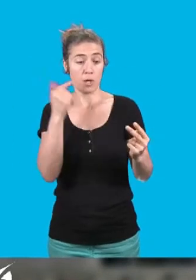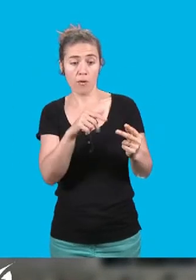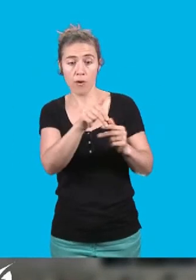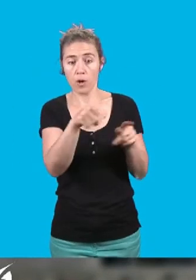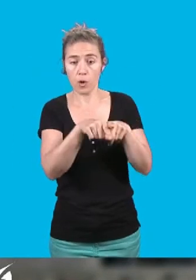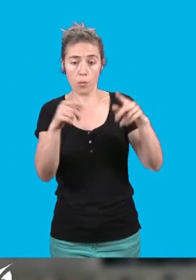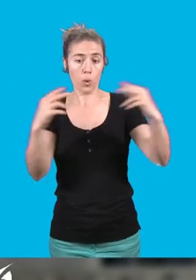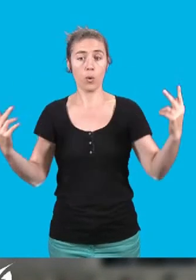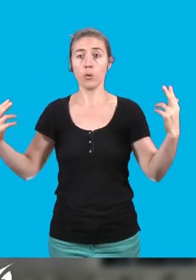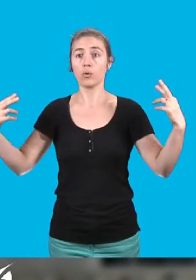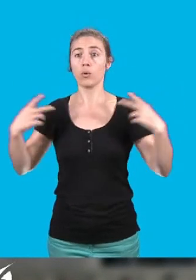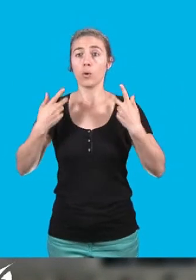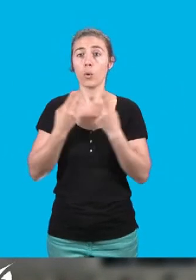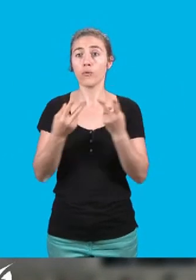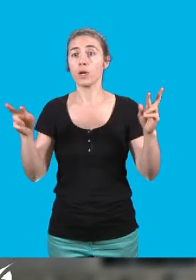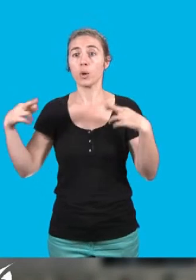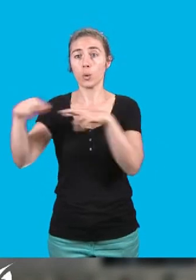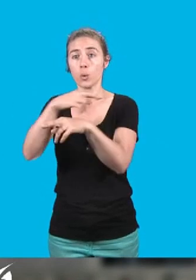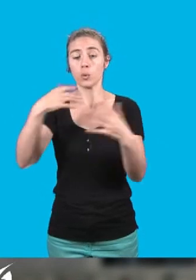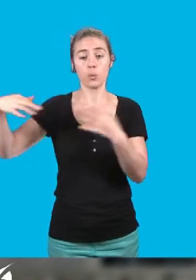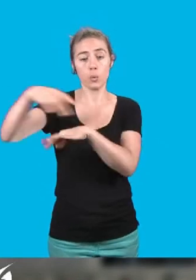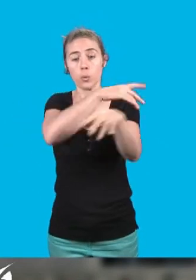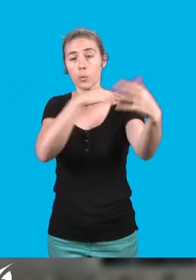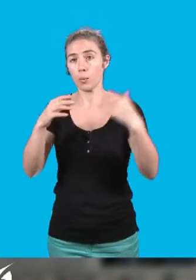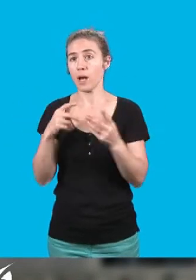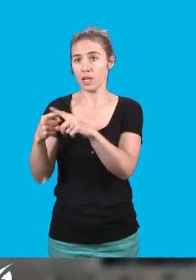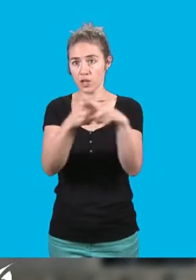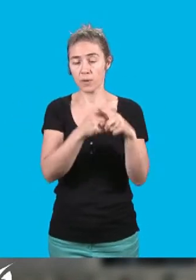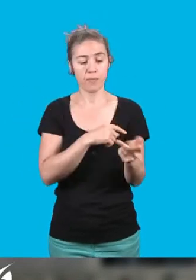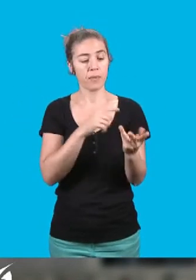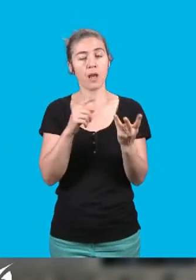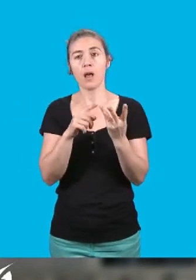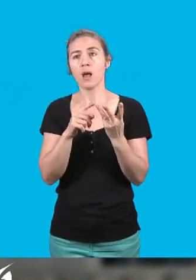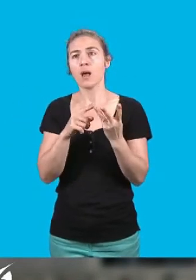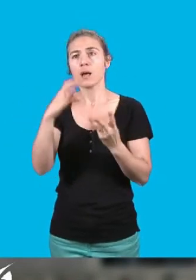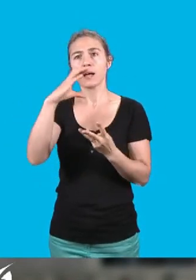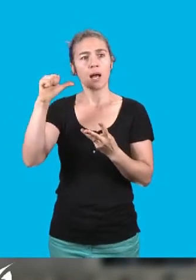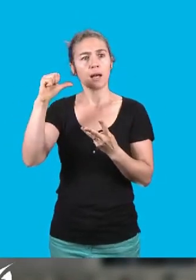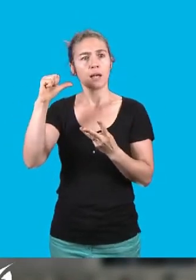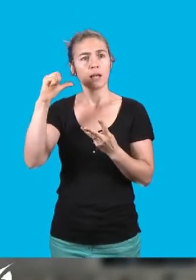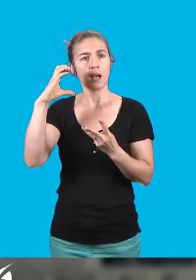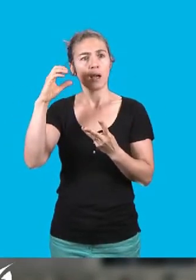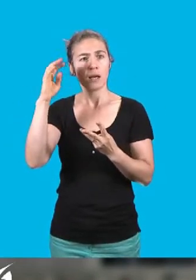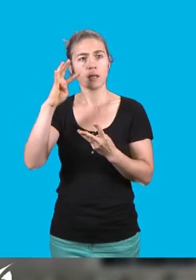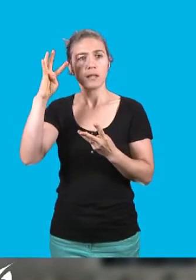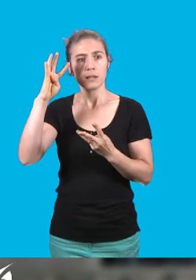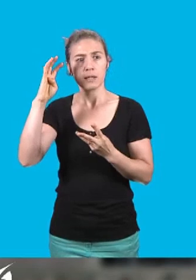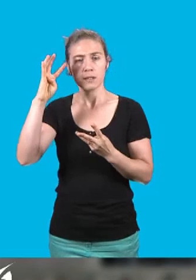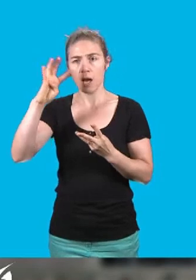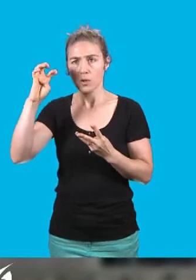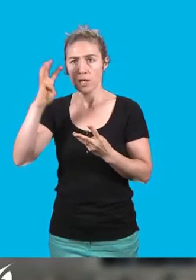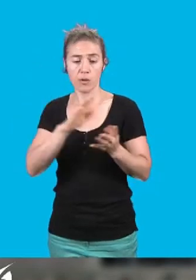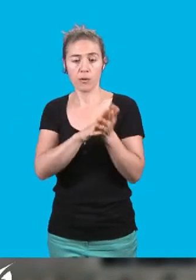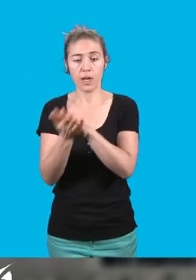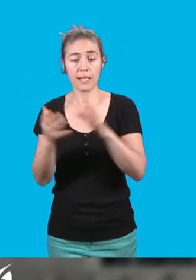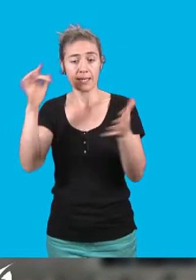espaces partagés et demain encore, le bâtiment de Cap 44 sera métamorphosé en cité des imaginaires. Et puis